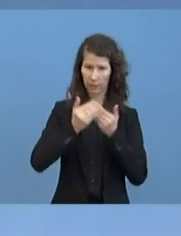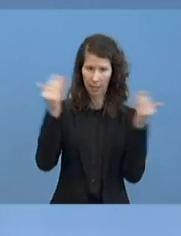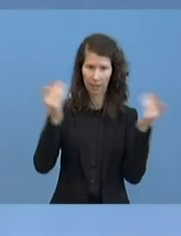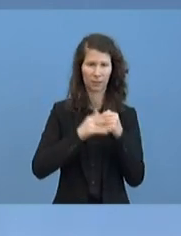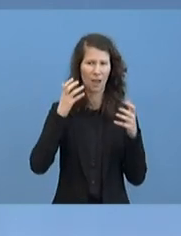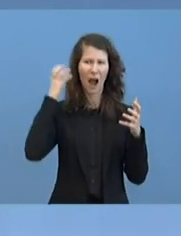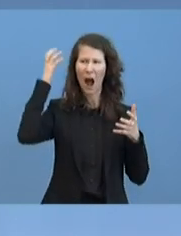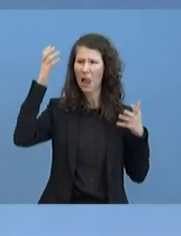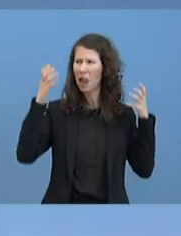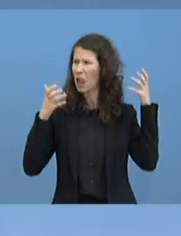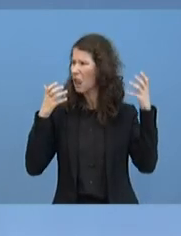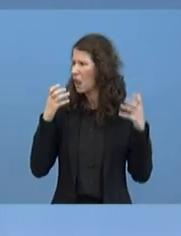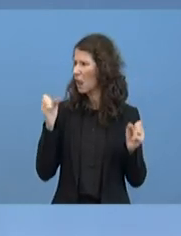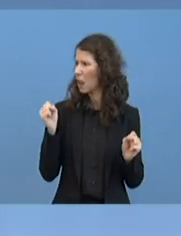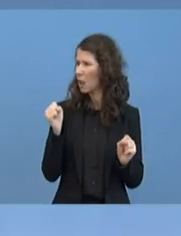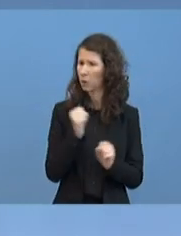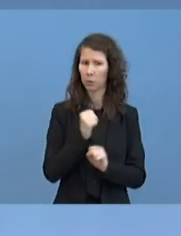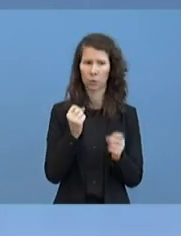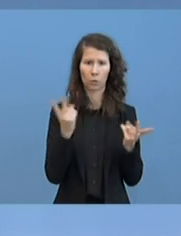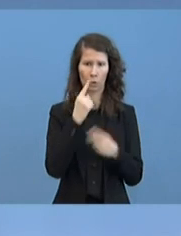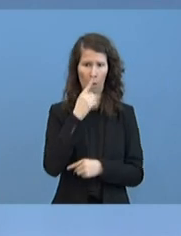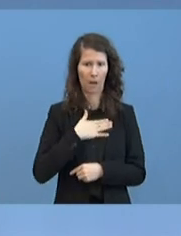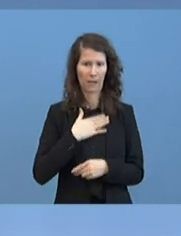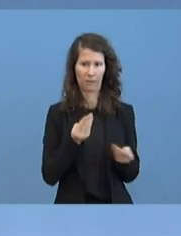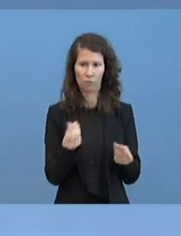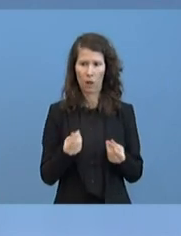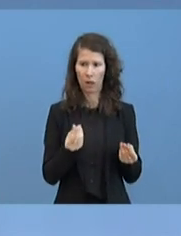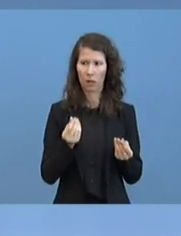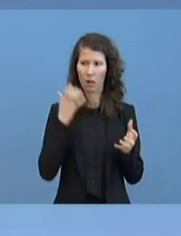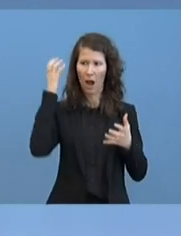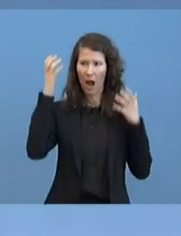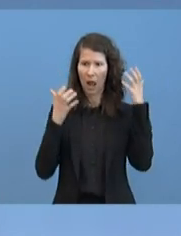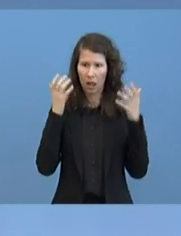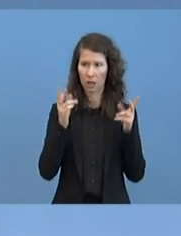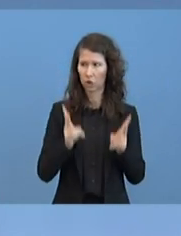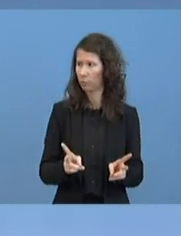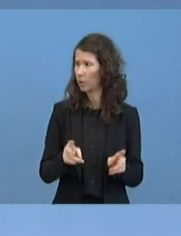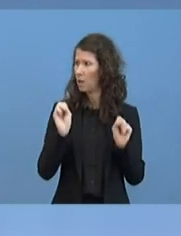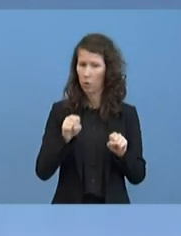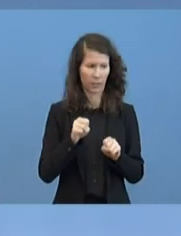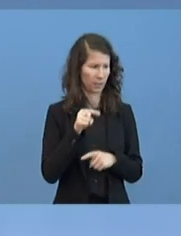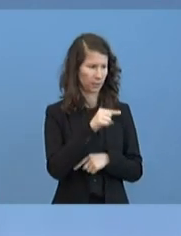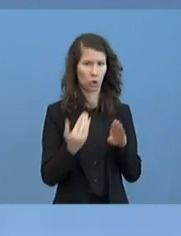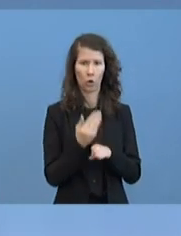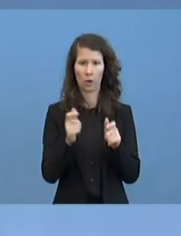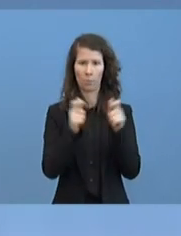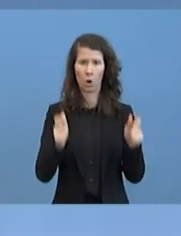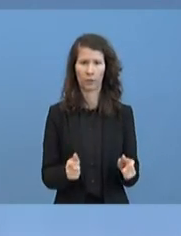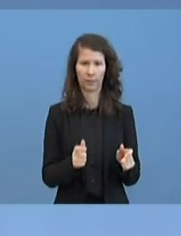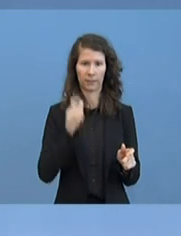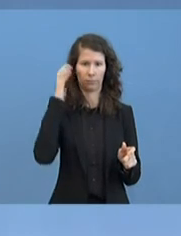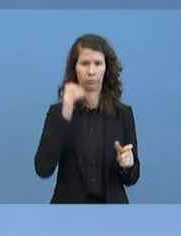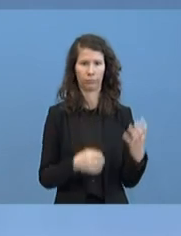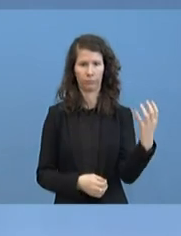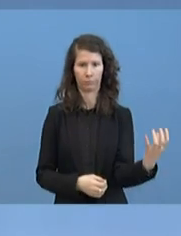unheimlich. Oder finde ich das nur? Es halt, ne? Es halt. Das könnte an der neuen Box liegen. neu mit Echo.